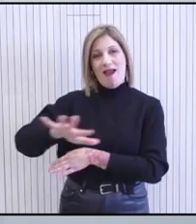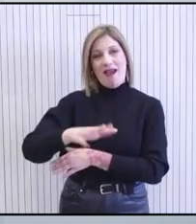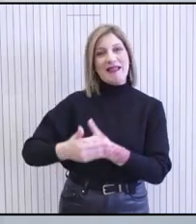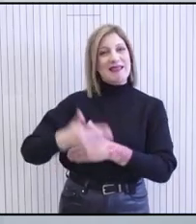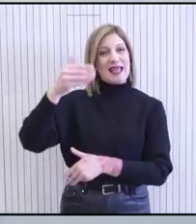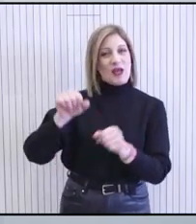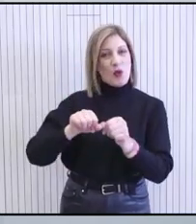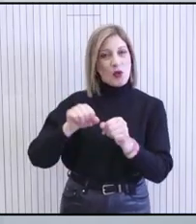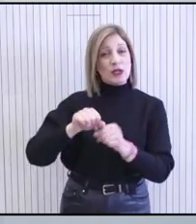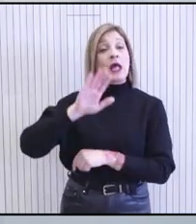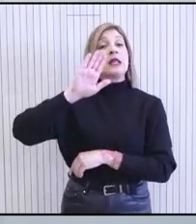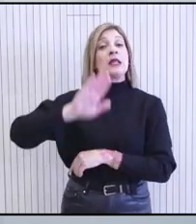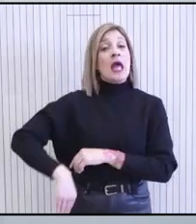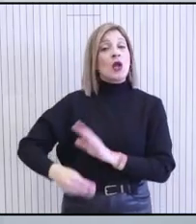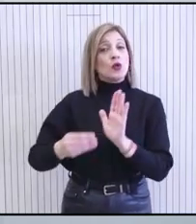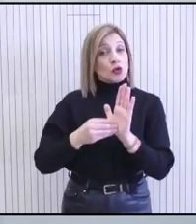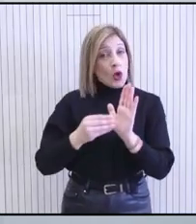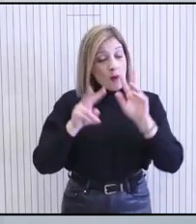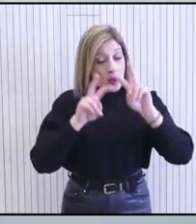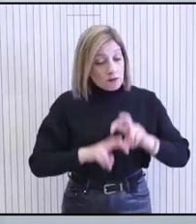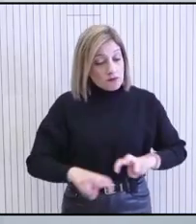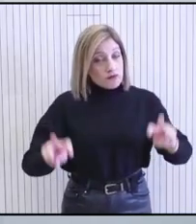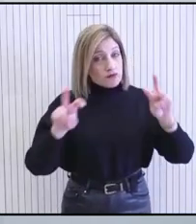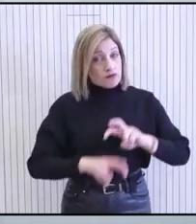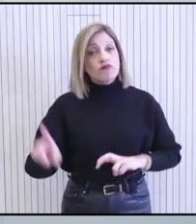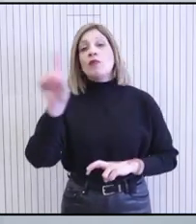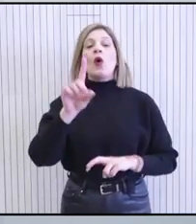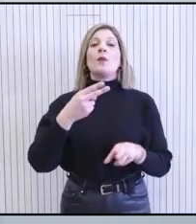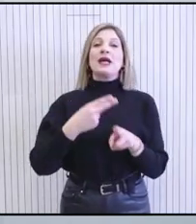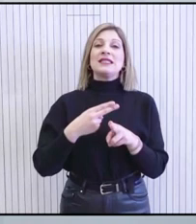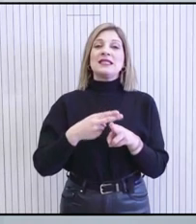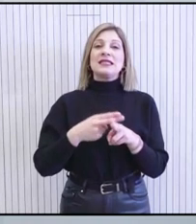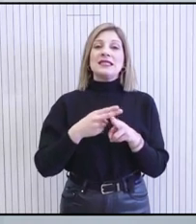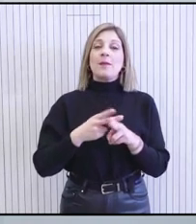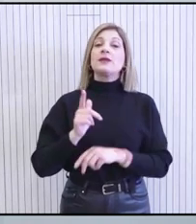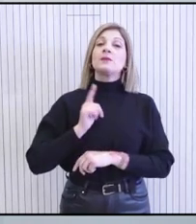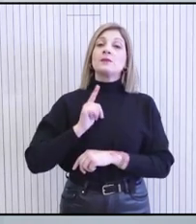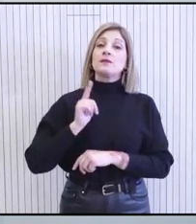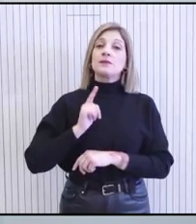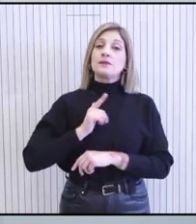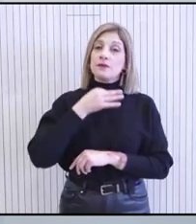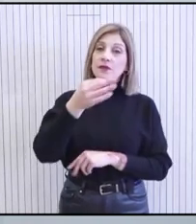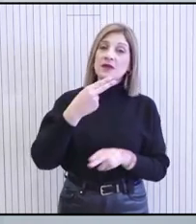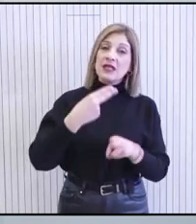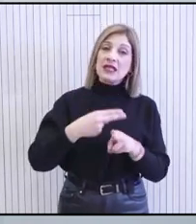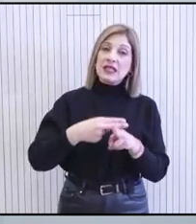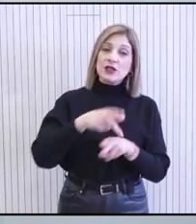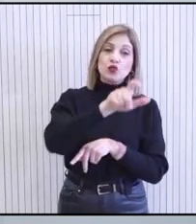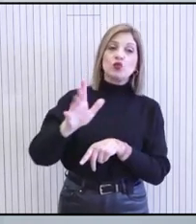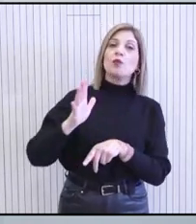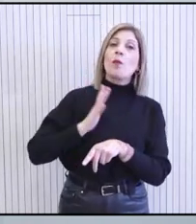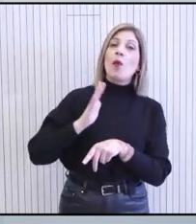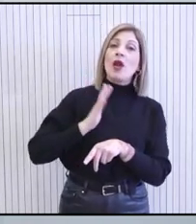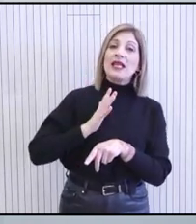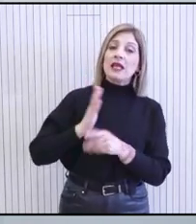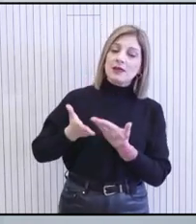Τέλος, τη χάνει ο νομοτεχνικού ελέγχου ένα ακόμη πολύ σημαντικό σχέδιο που αναμένεται να δώσει σημαντική βοήθεια στους πολίτες, το